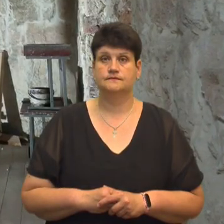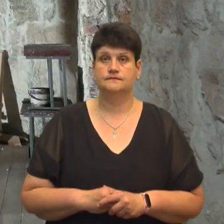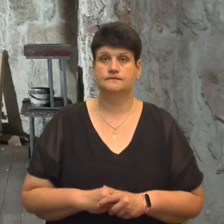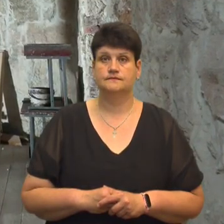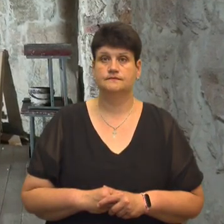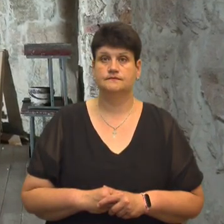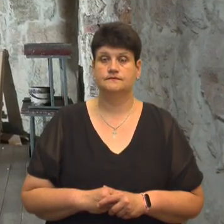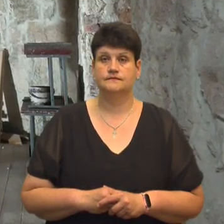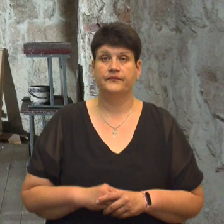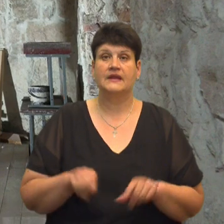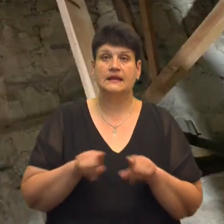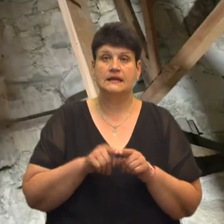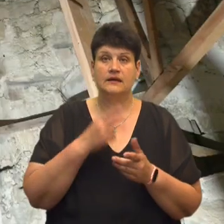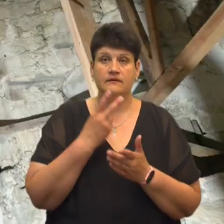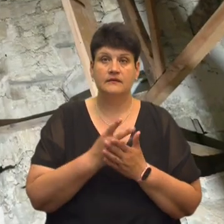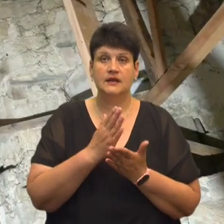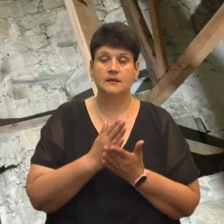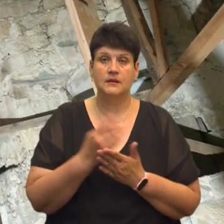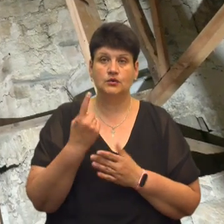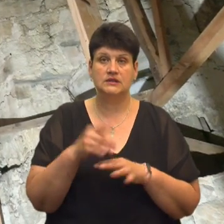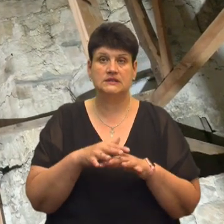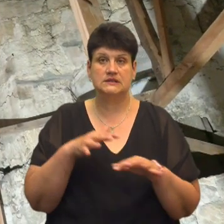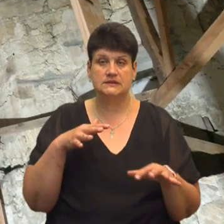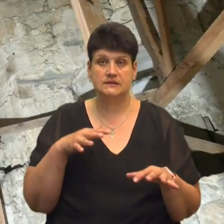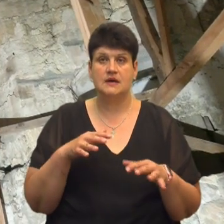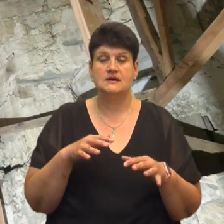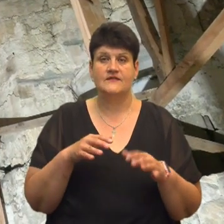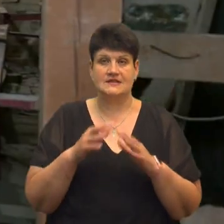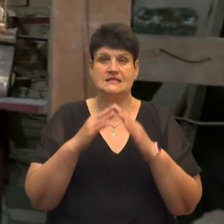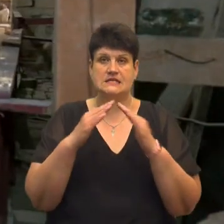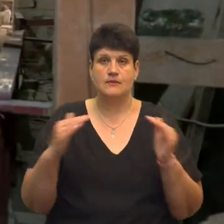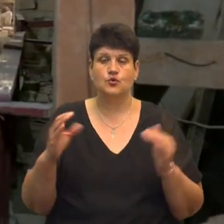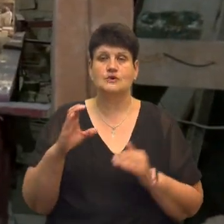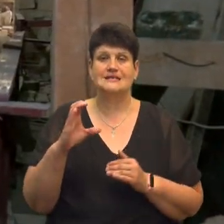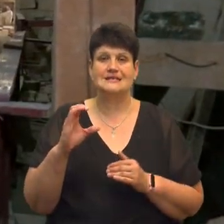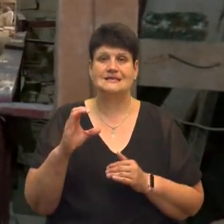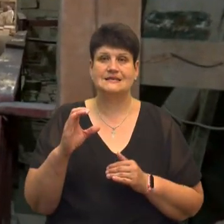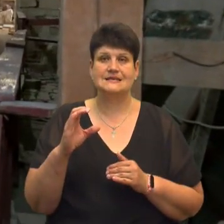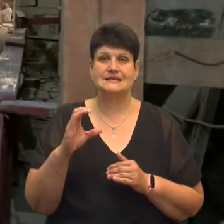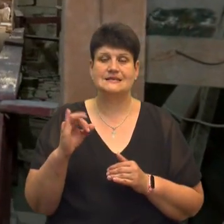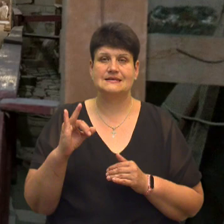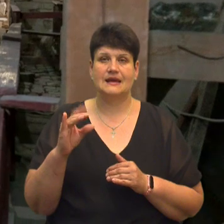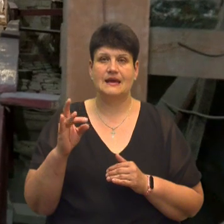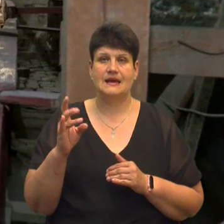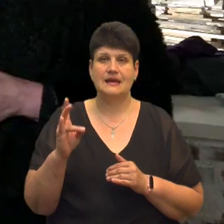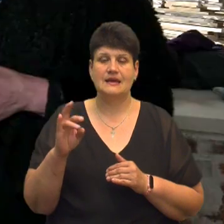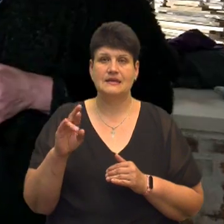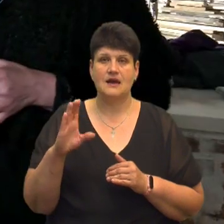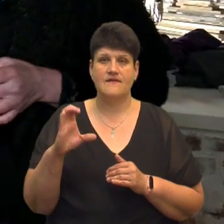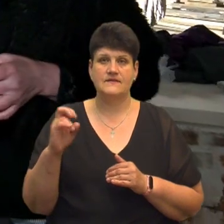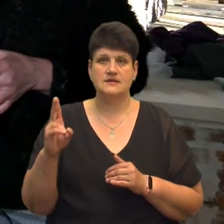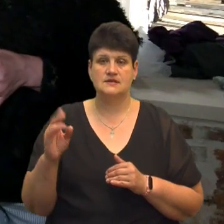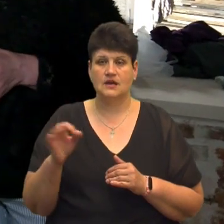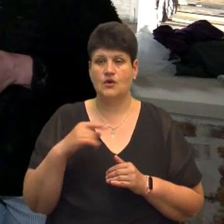Такий вигляд зараз має одна із зал замку Синяських у Бережанах. Тут облаштовують артпростір, розповідає виконувачка обов'язків директорки